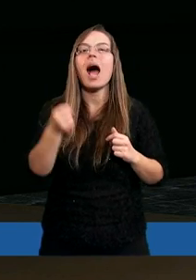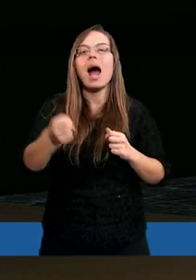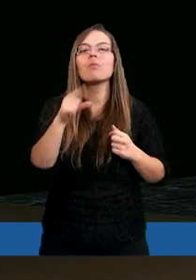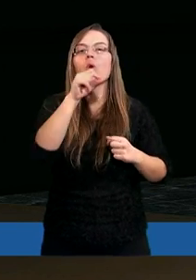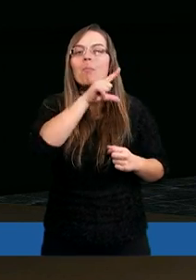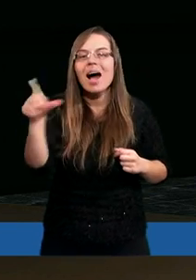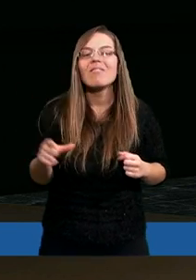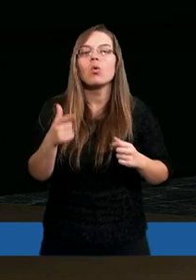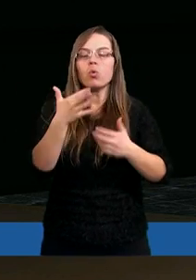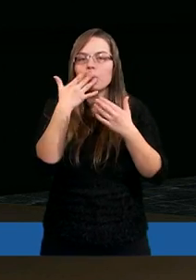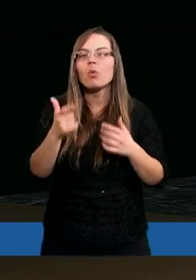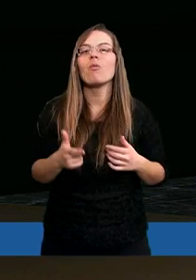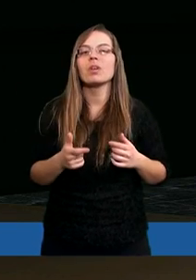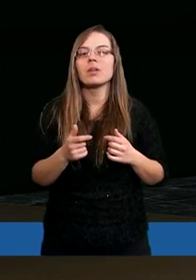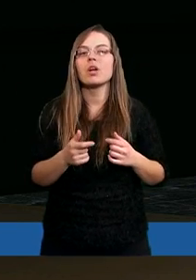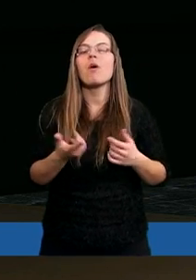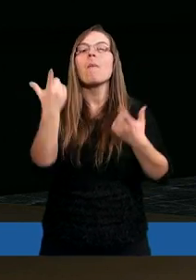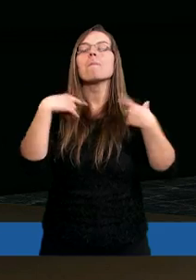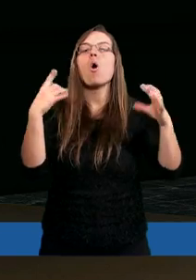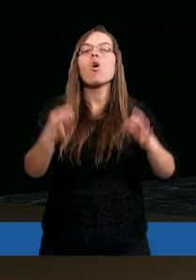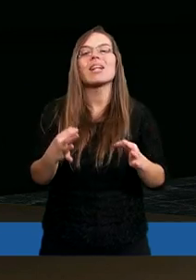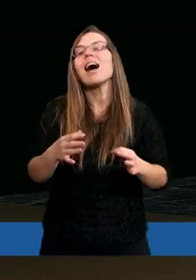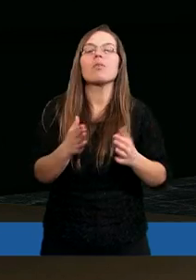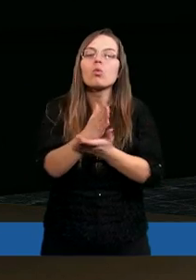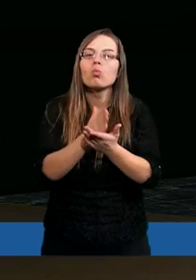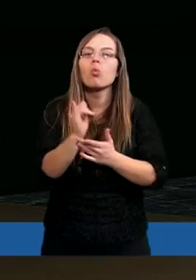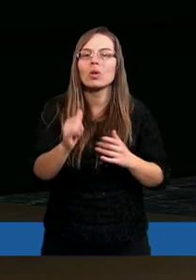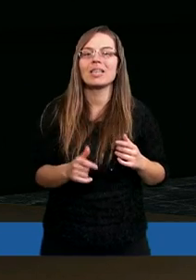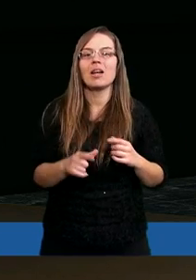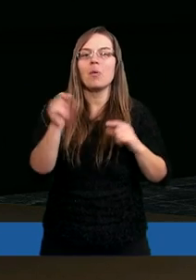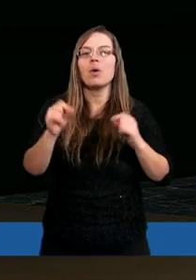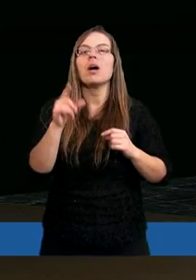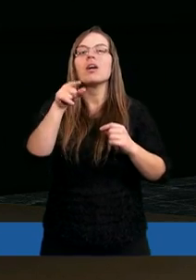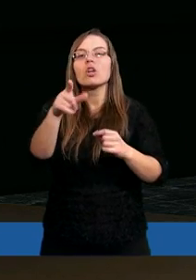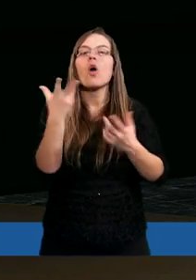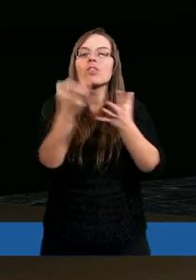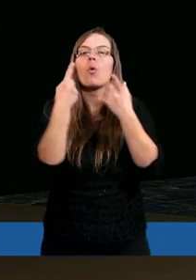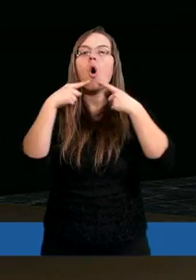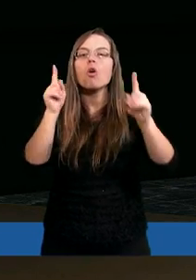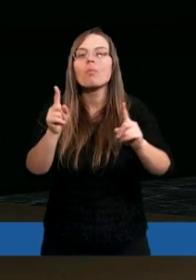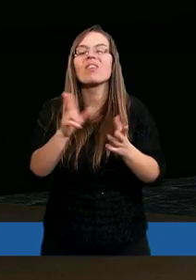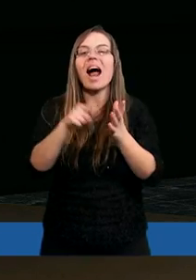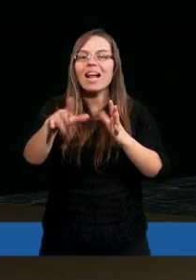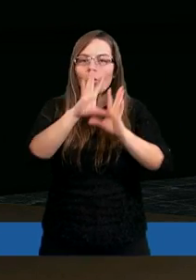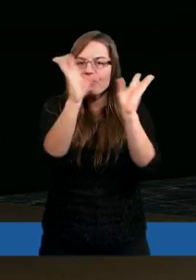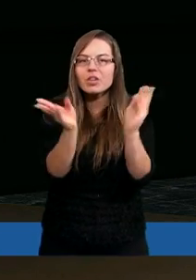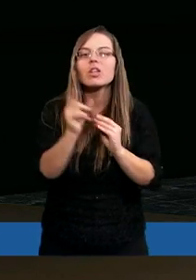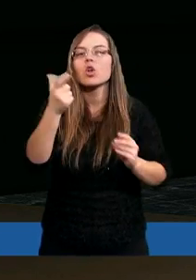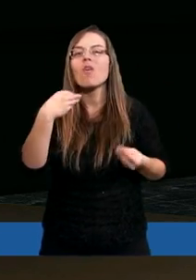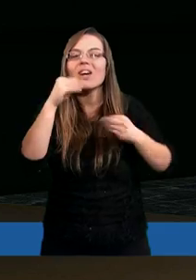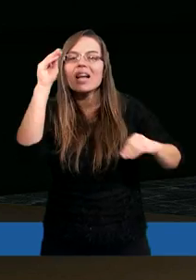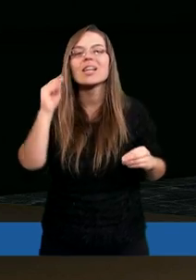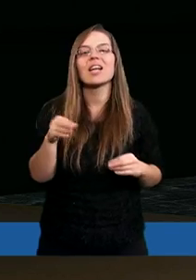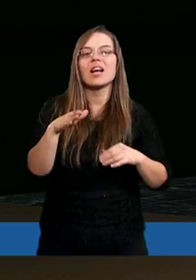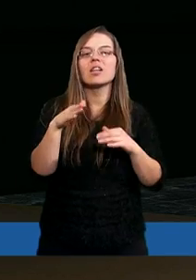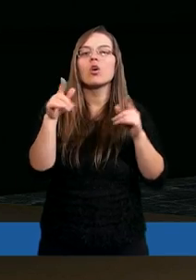Paweł określił, przybrał postać sługi. Czyli bierze w pełni odpowiedzialność za to, co stworzył i co